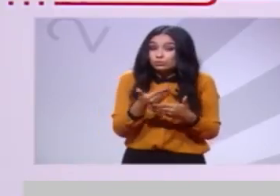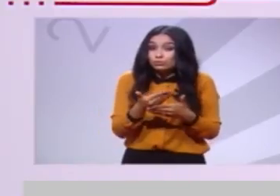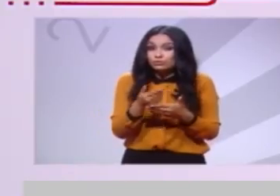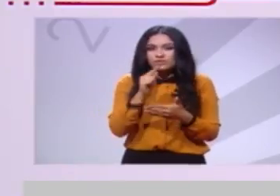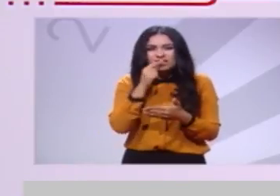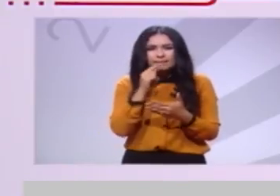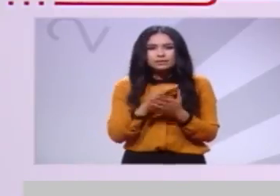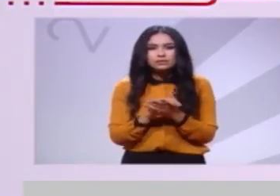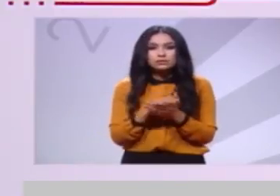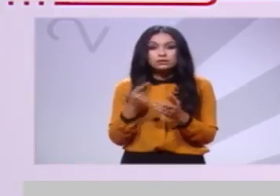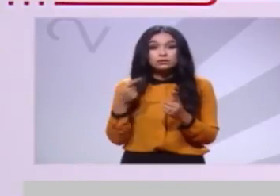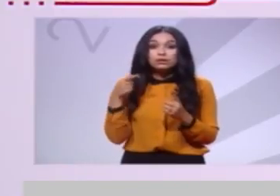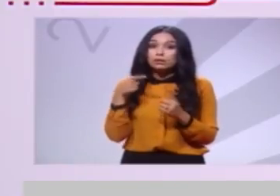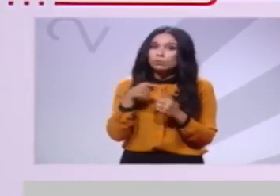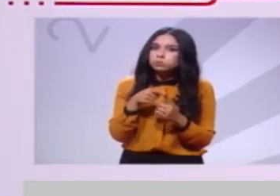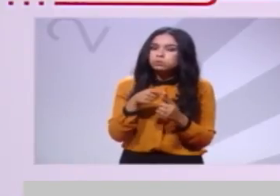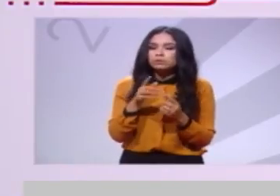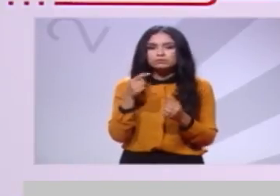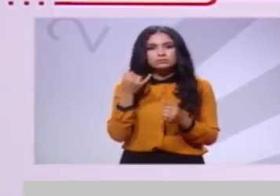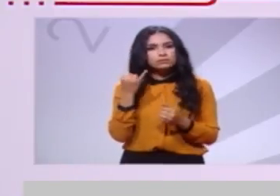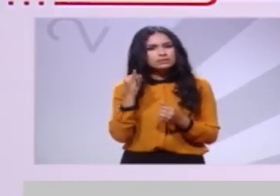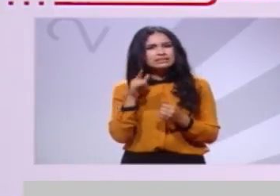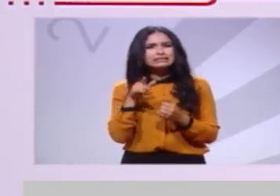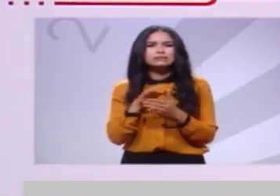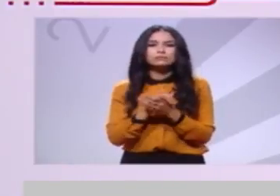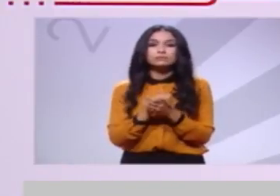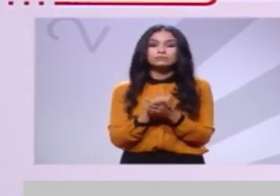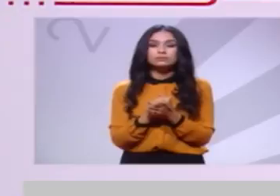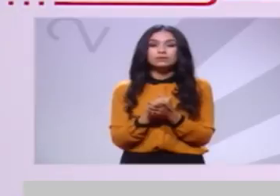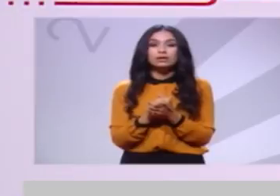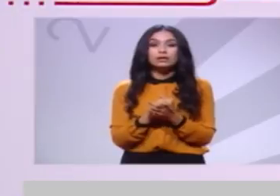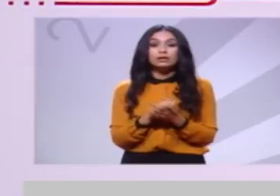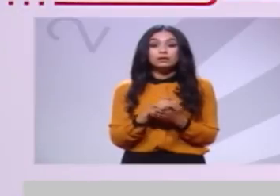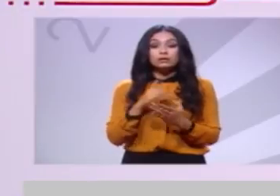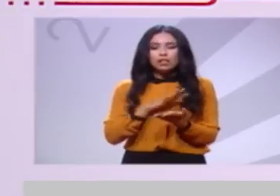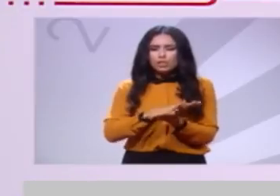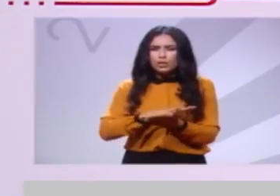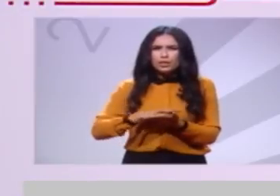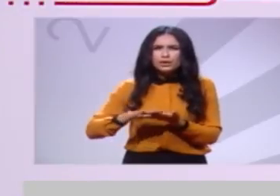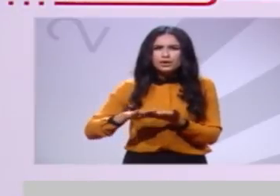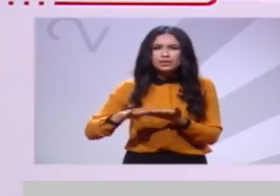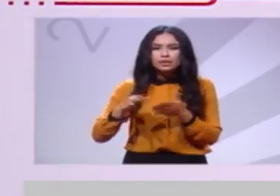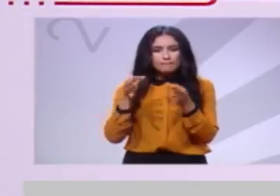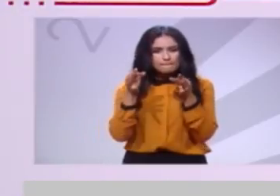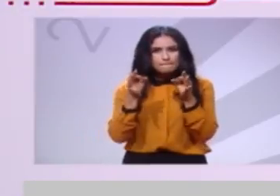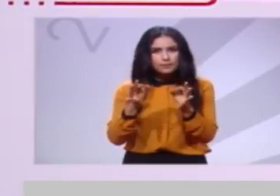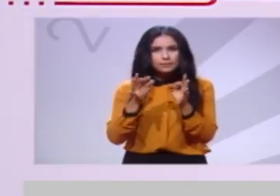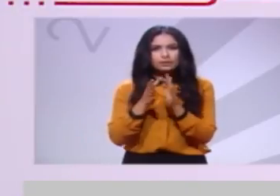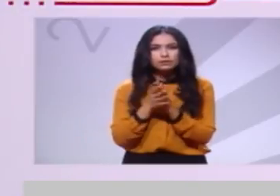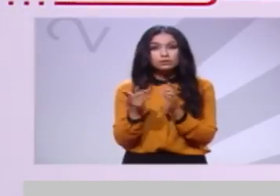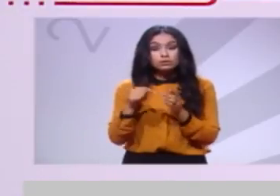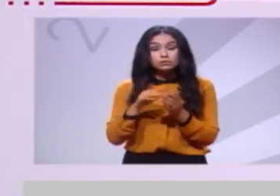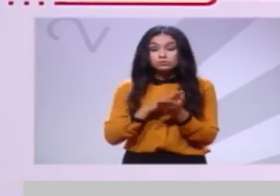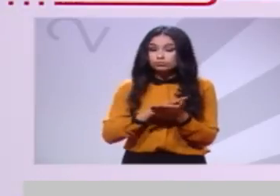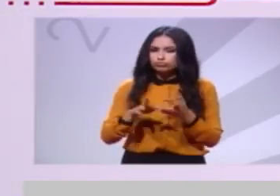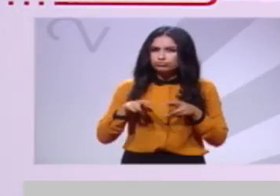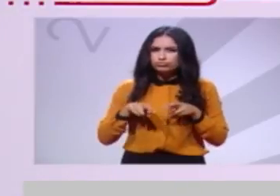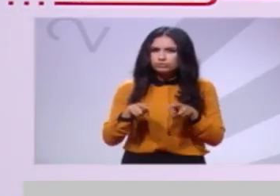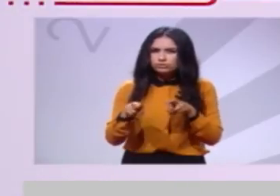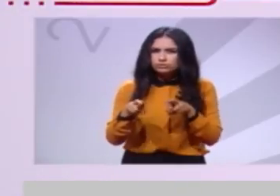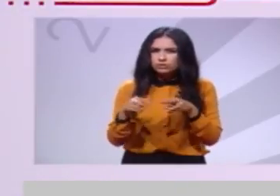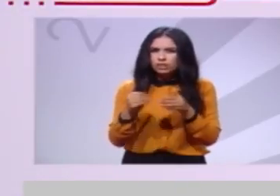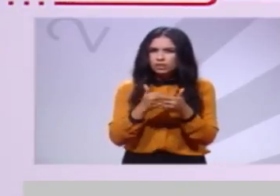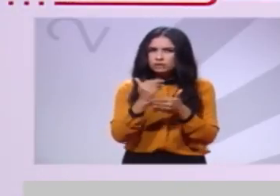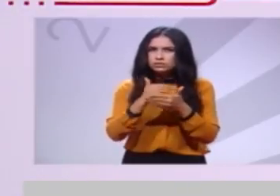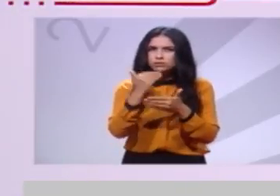يجب توفير أرضية المناسبة وخاصة تحسين البنية التحتية الحامة